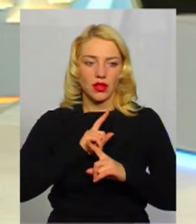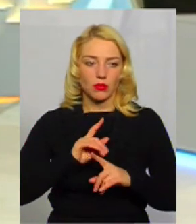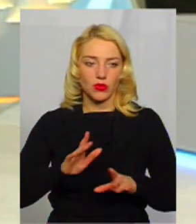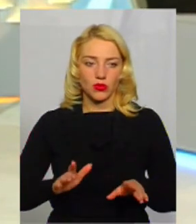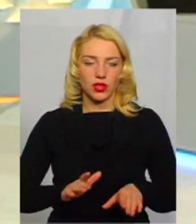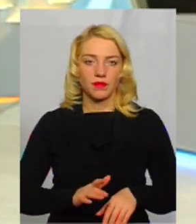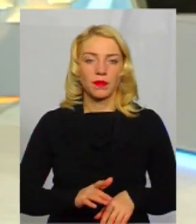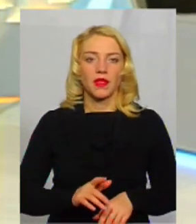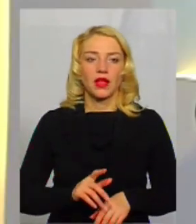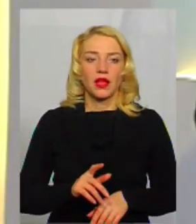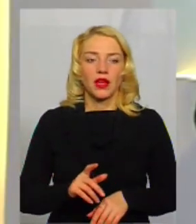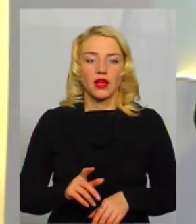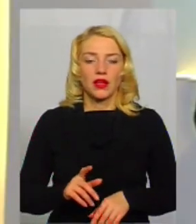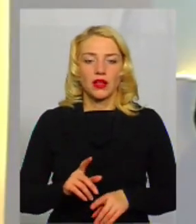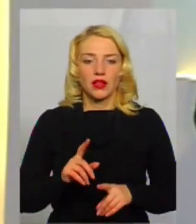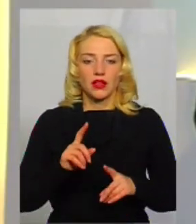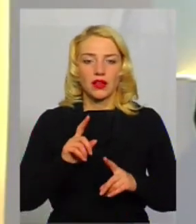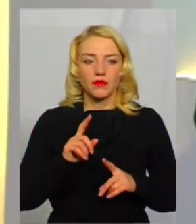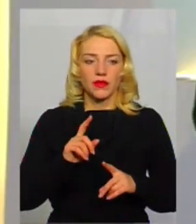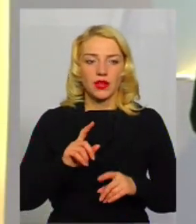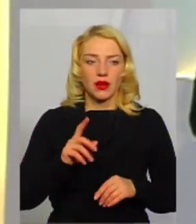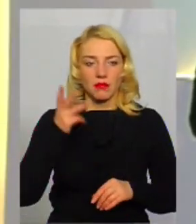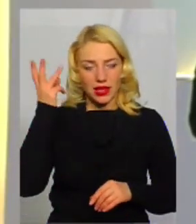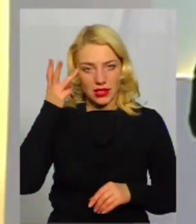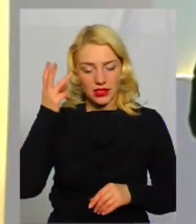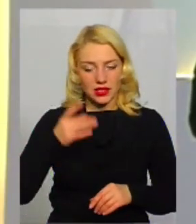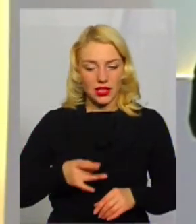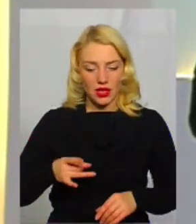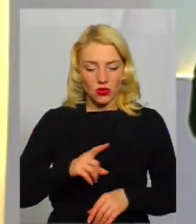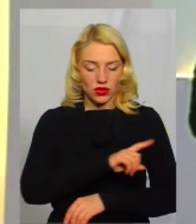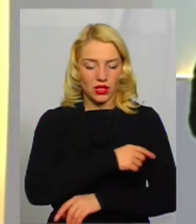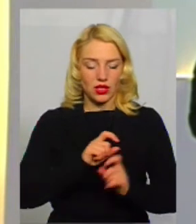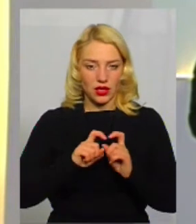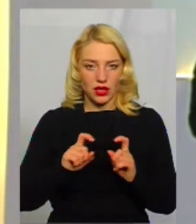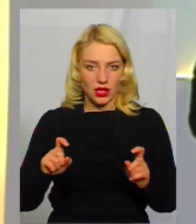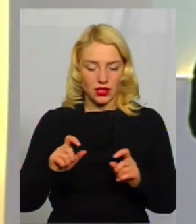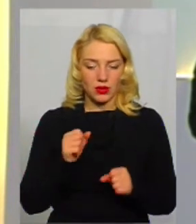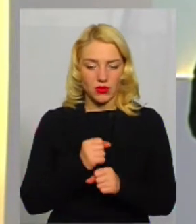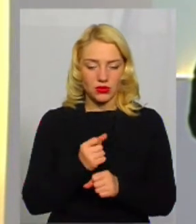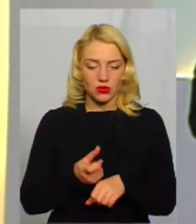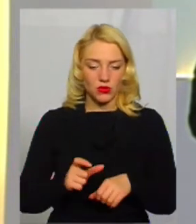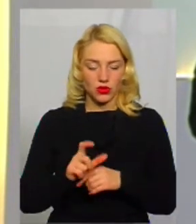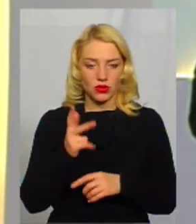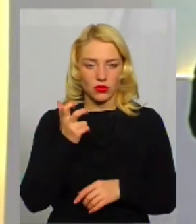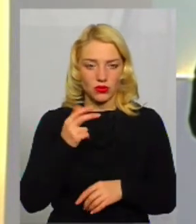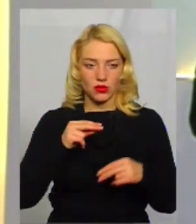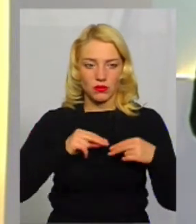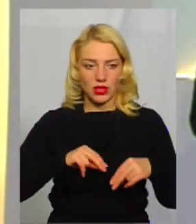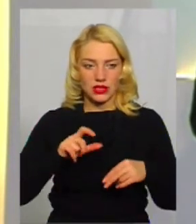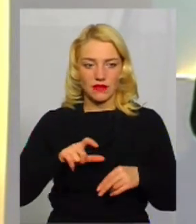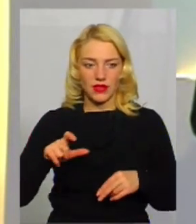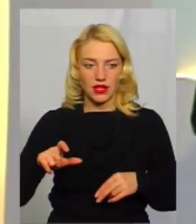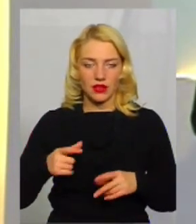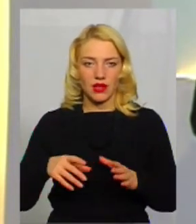щоб повернутися до сюжету, то ми почули, що в Хмельницькій районній лікарні працює понад 300 працівників, і в